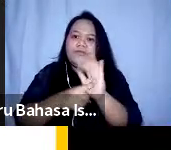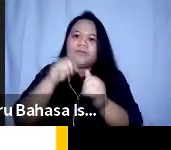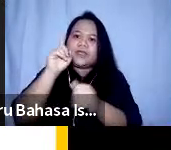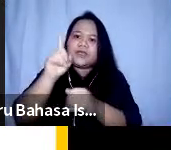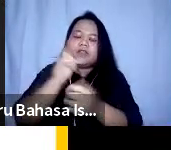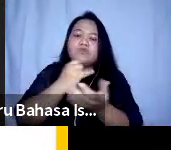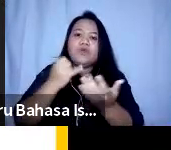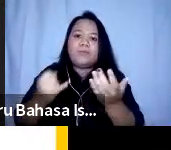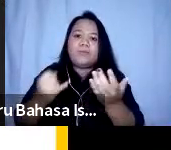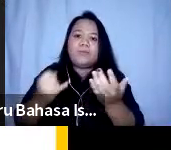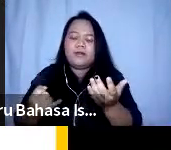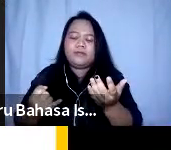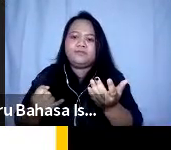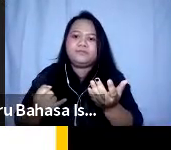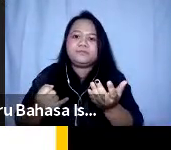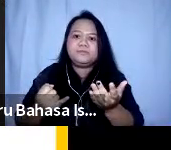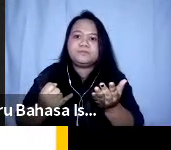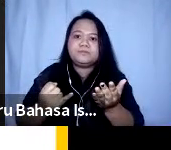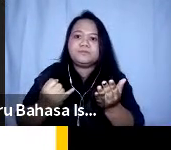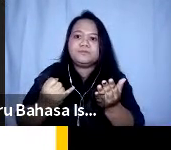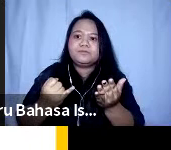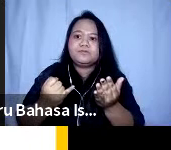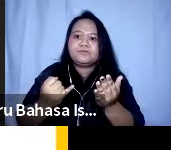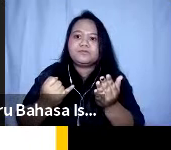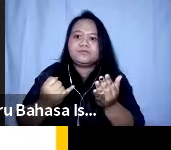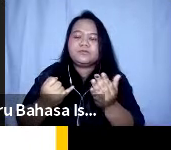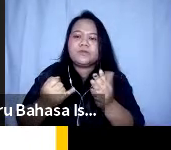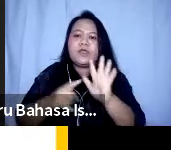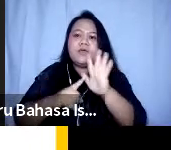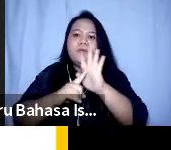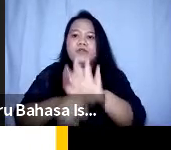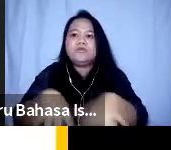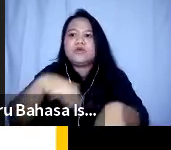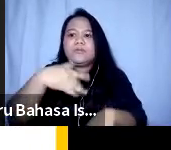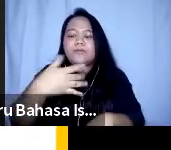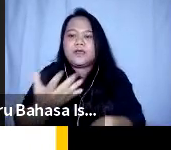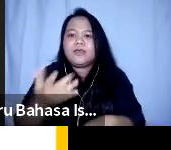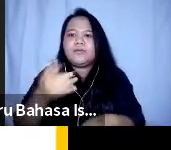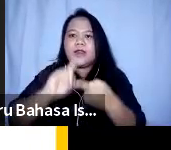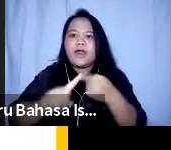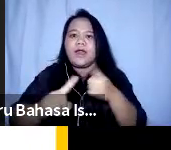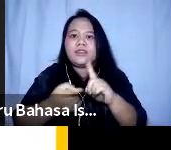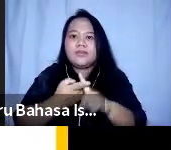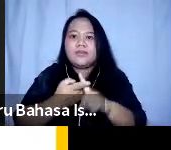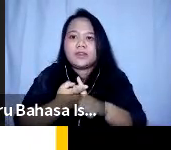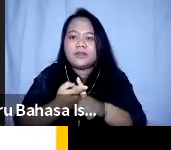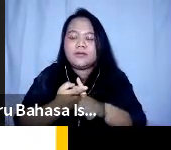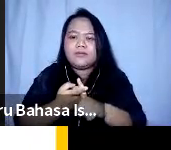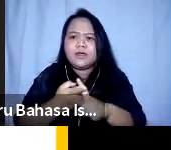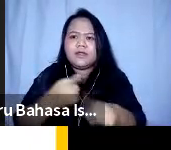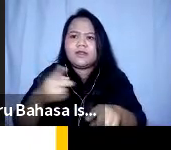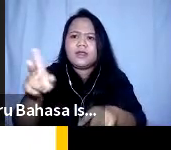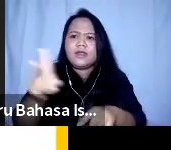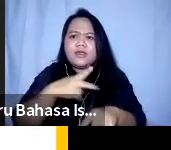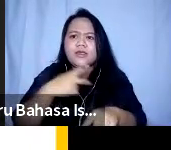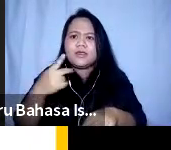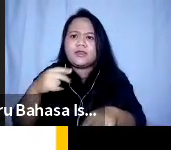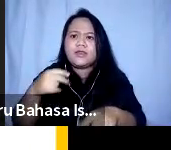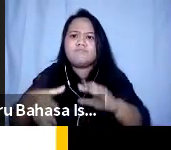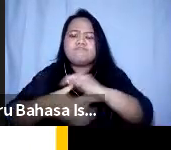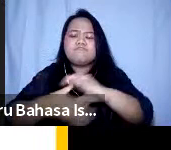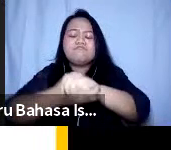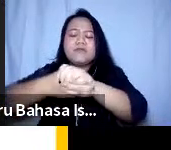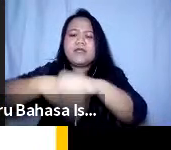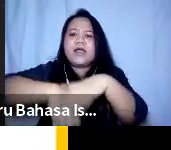gambar yang menunjukkan bagaimana teman-teman kita bersama dengan menggandeng